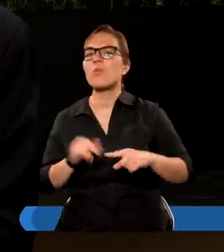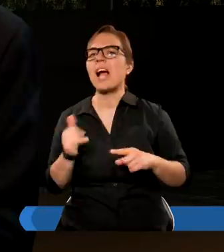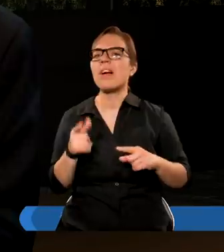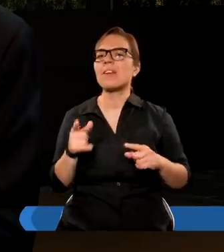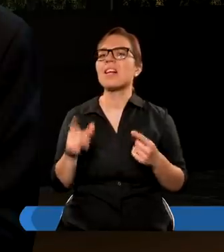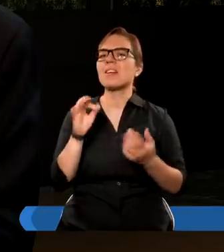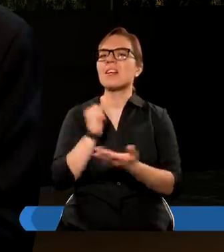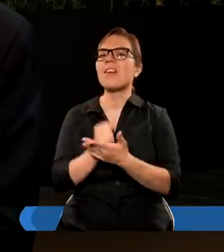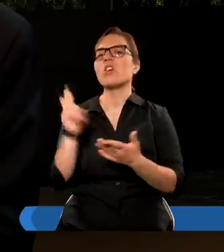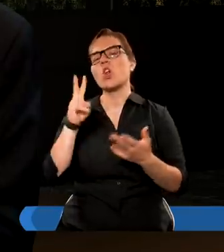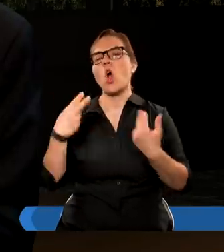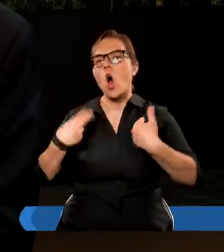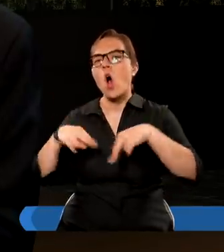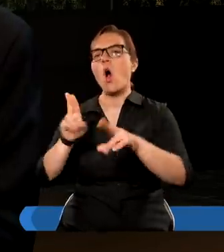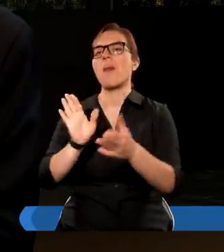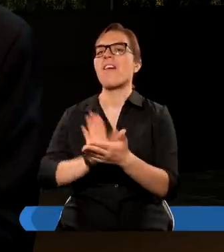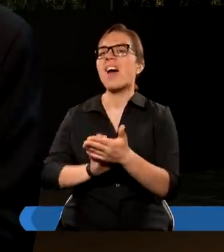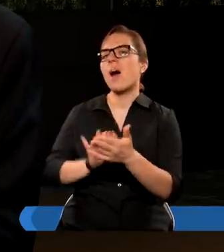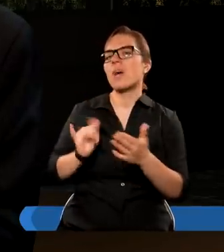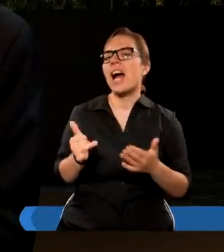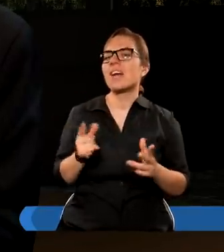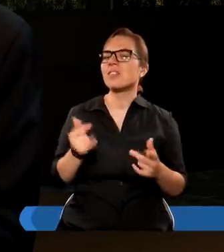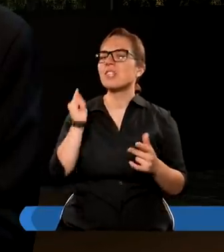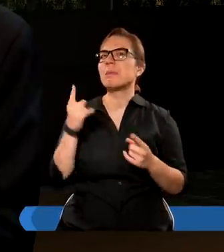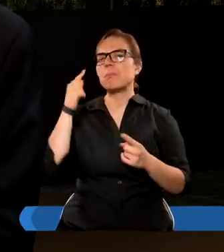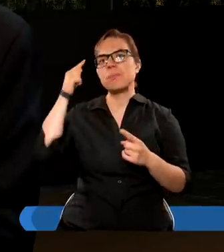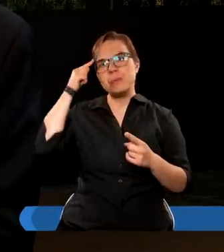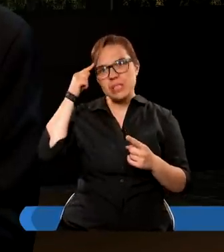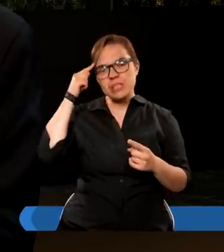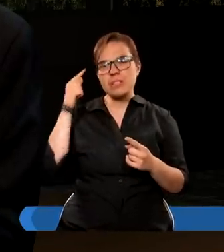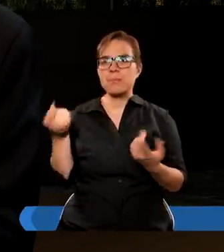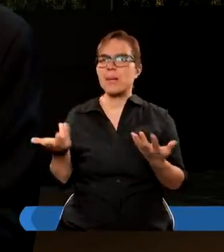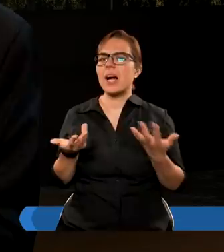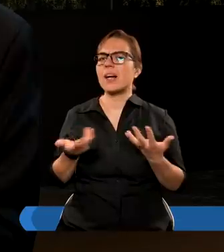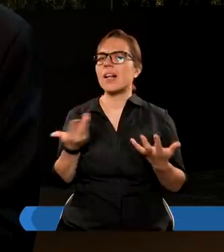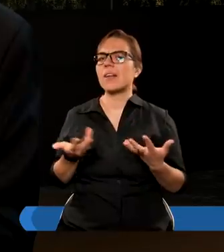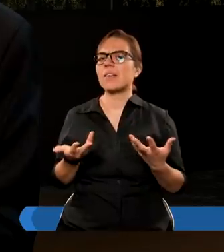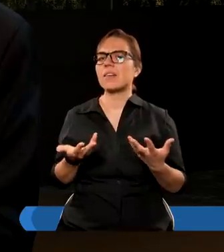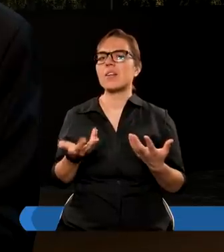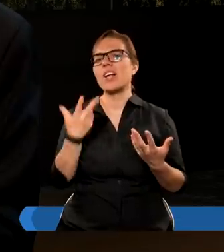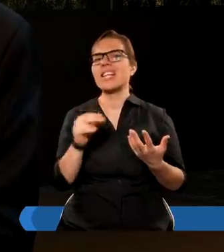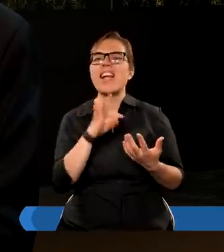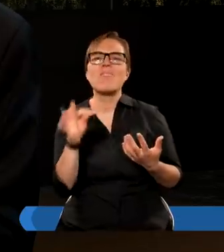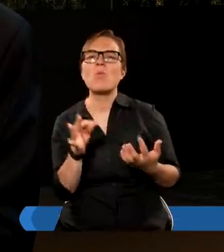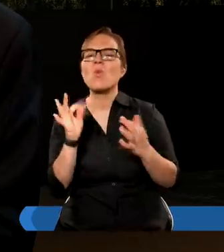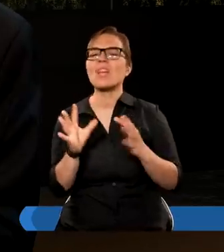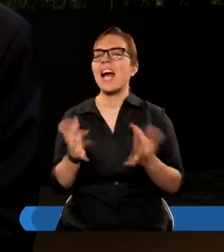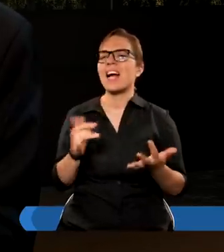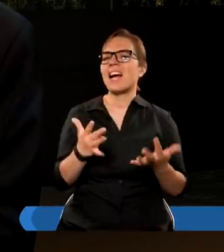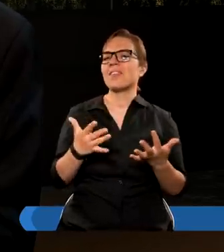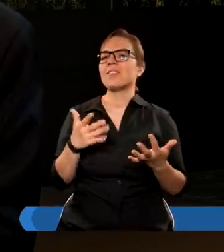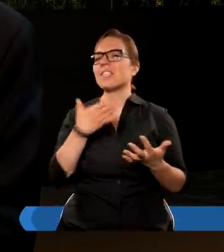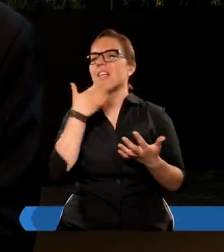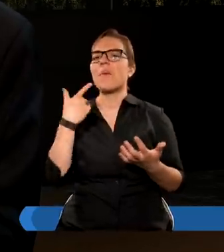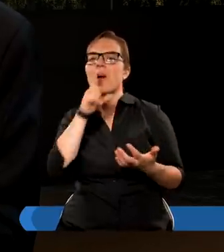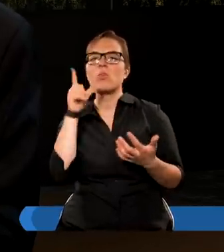pomyślałem, czy dzisiaj ktoś oddaje chwałę komuś. I tak pomyślałem sobie, że dzisiaj to gdzieś nie funkcjonuje. Jak gdyby mówimy,